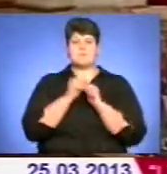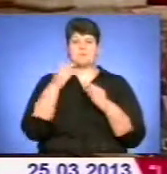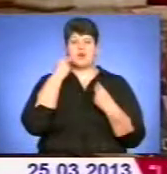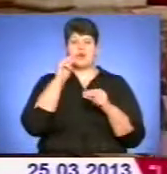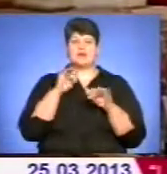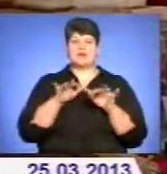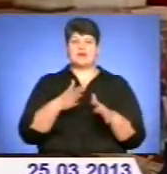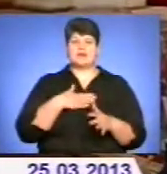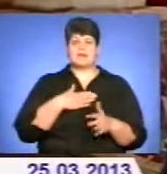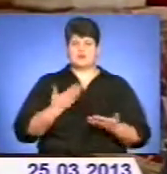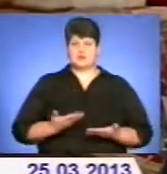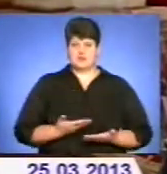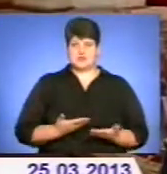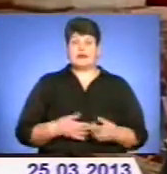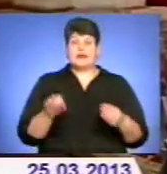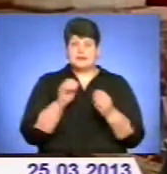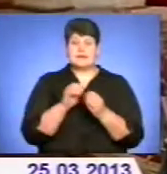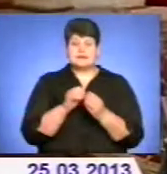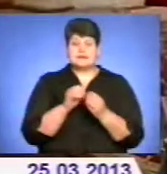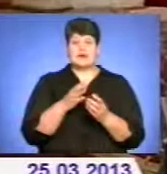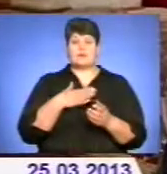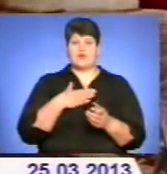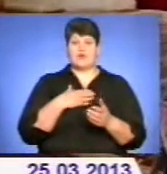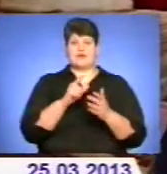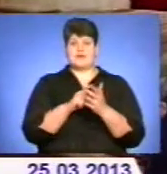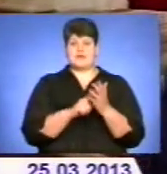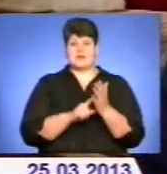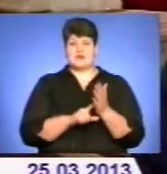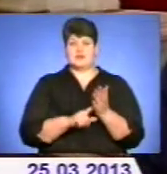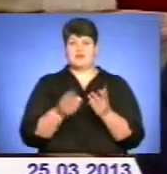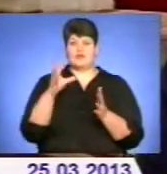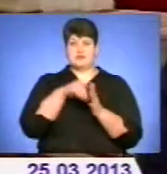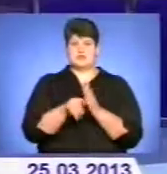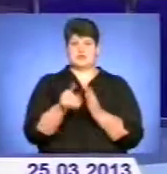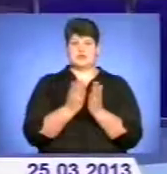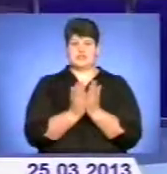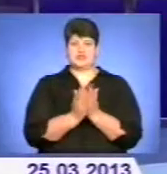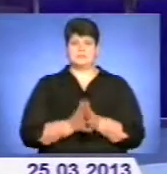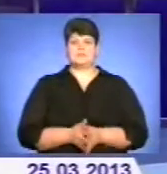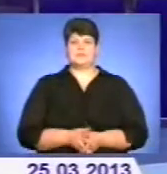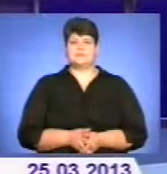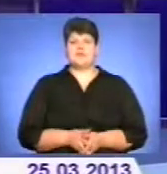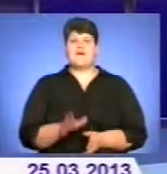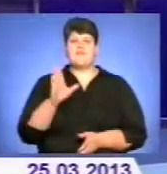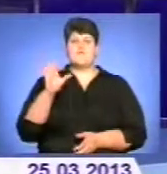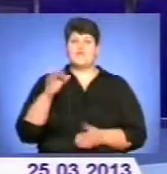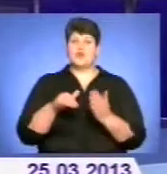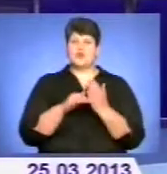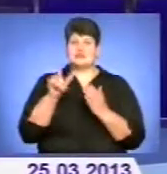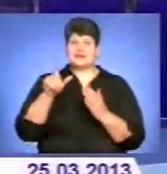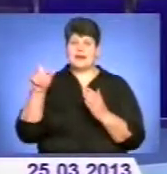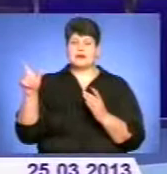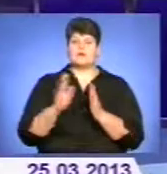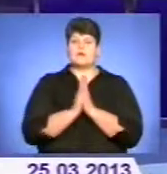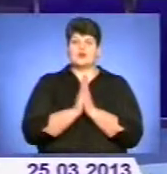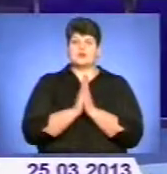нашому житті. Так само і мої вірші, які вийшли до цієї книжки. Волонтери закликають жителів